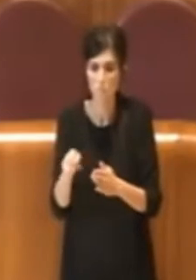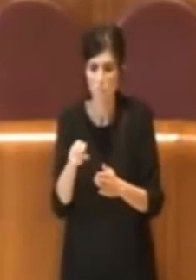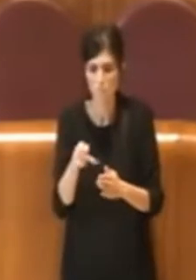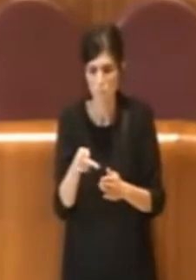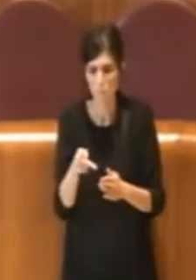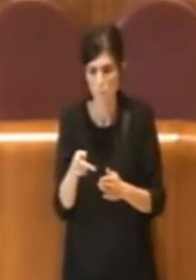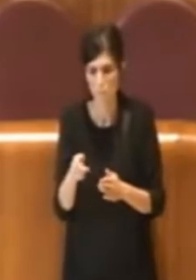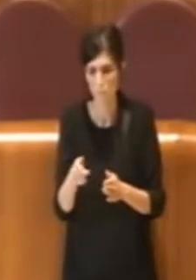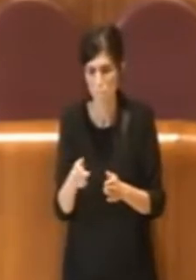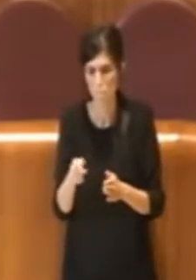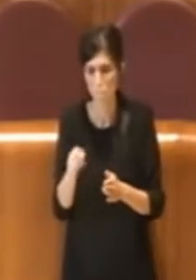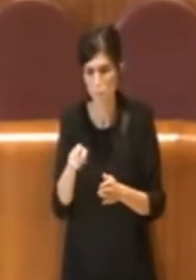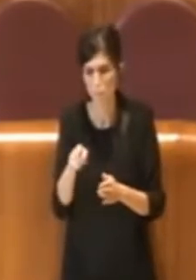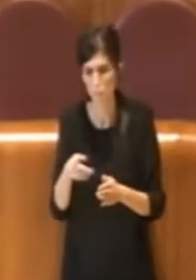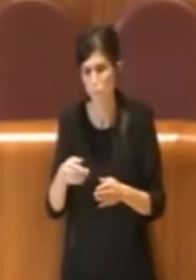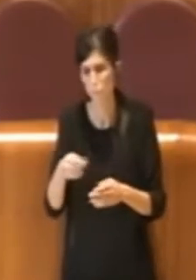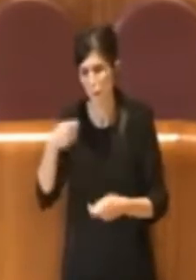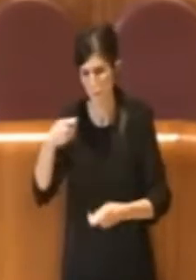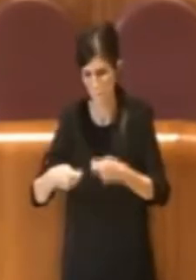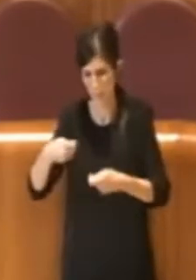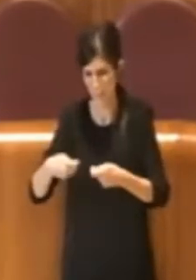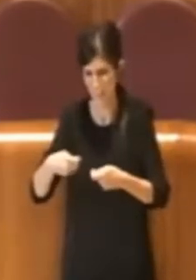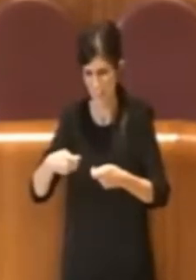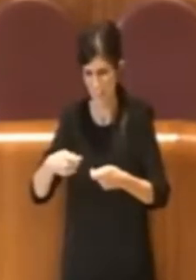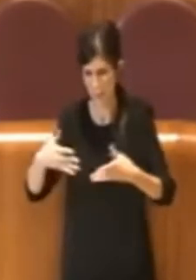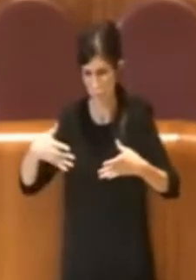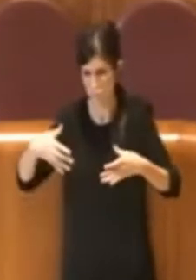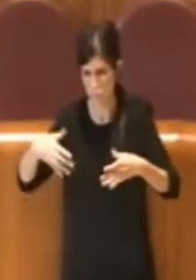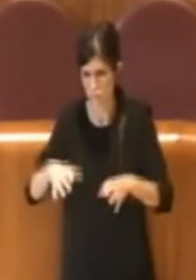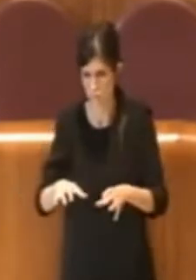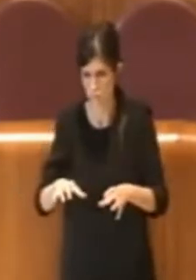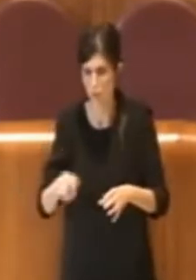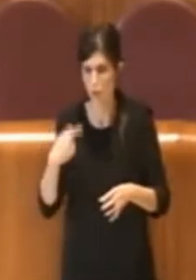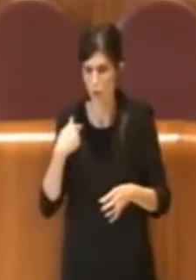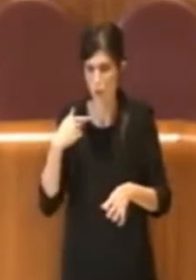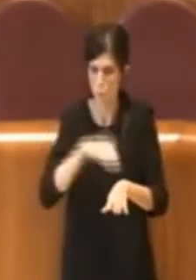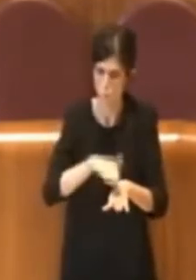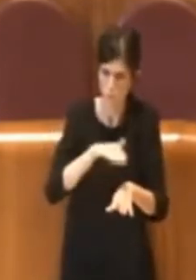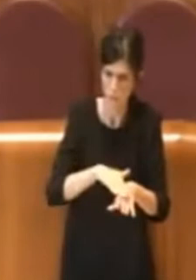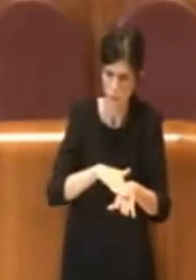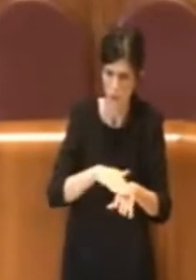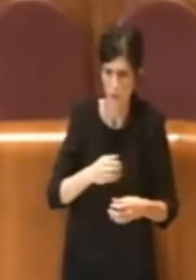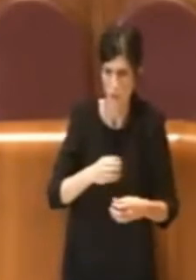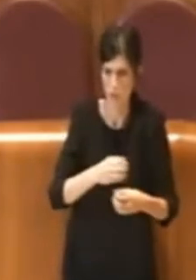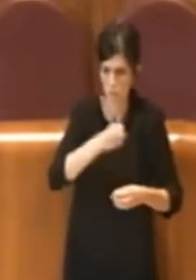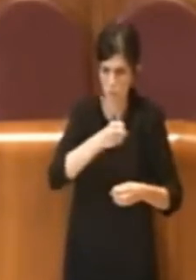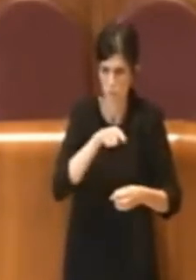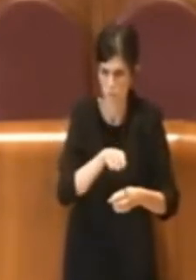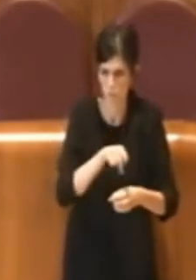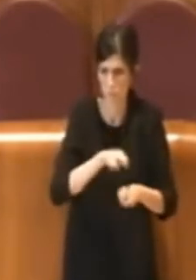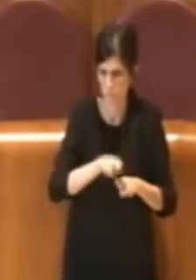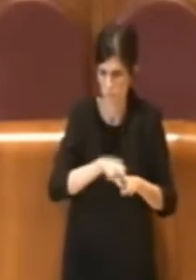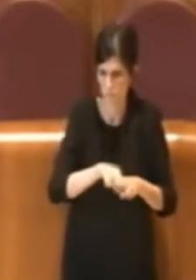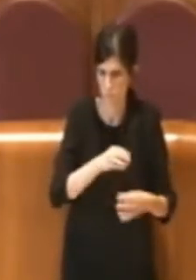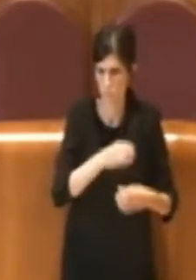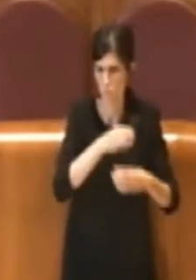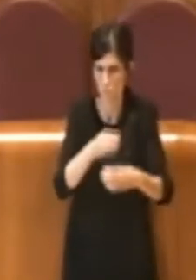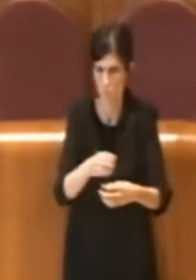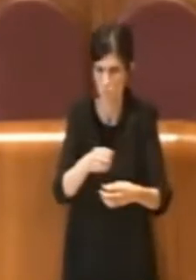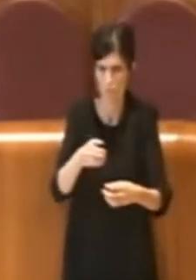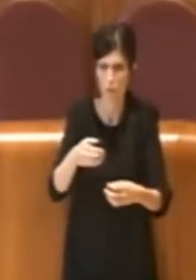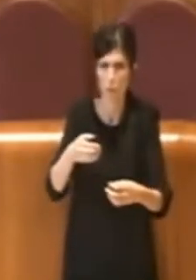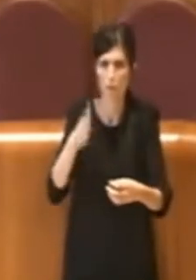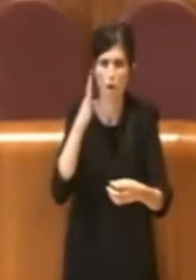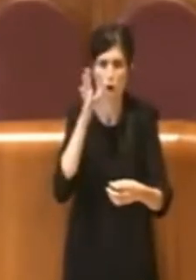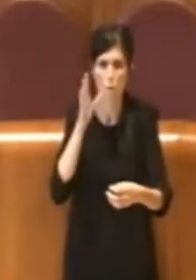alla riduzione della plastica a favore della borraccia che non è così pesante come da portare